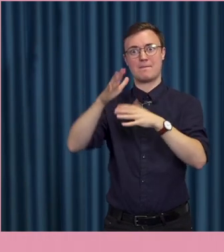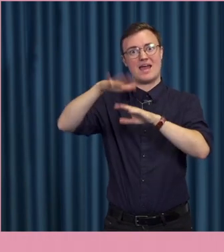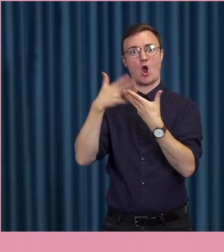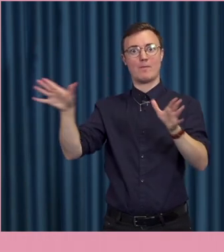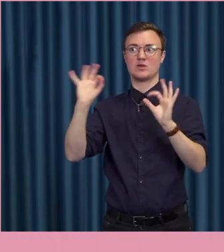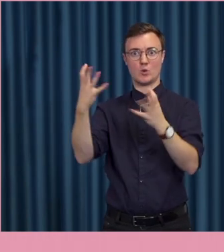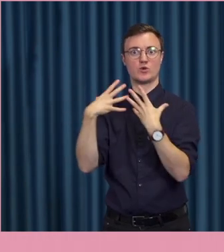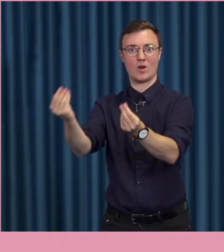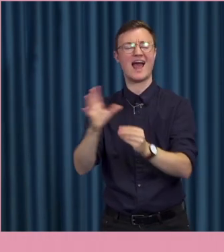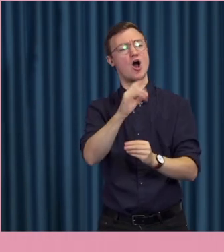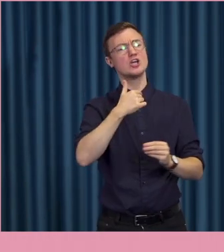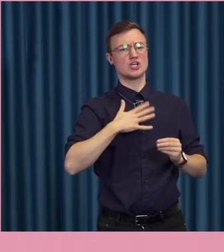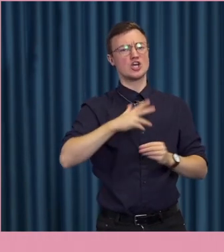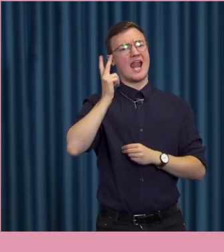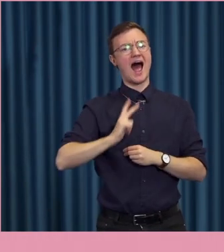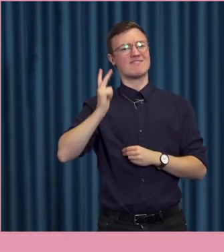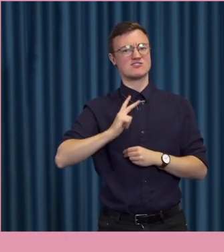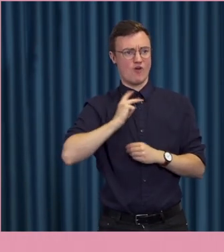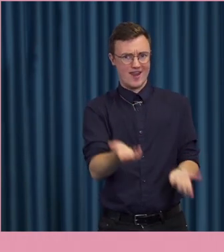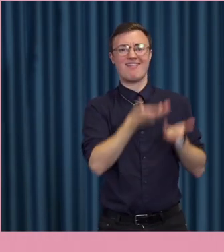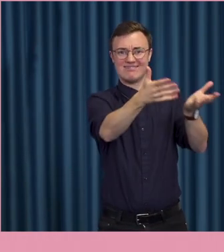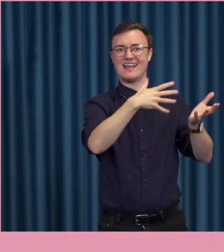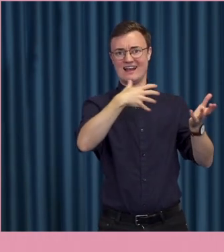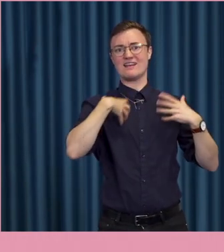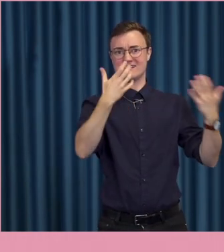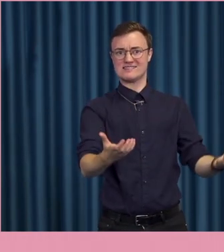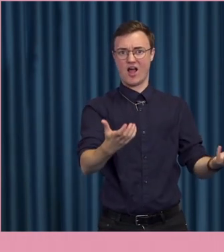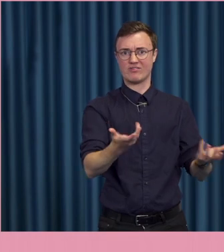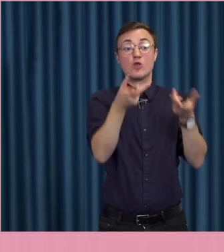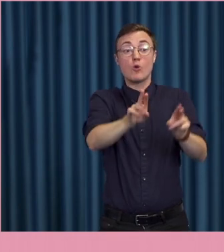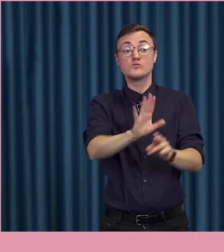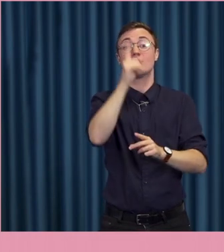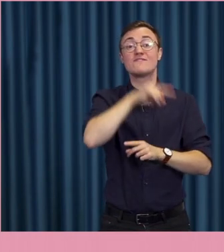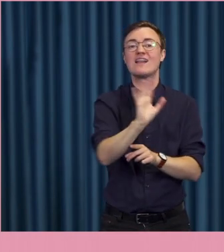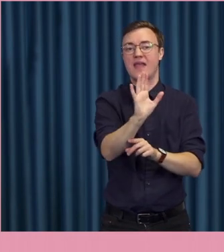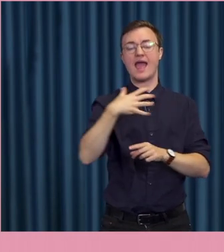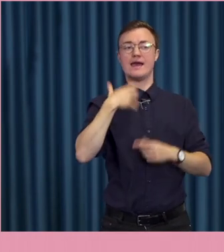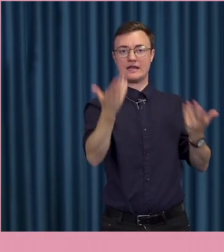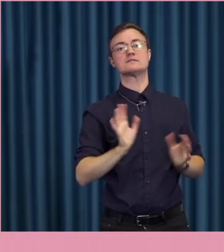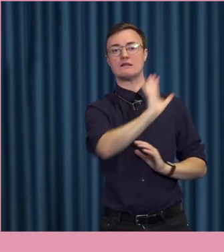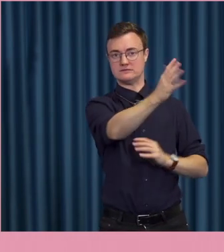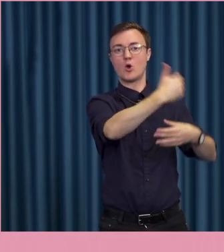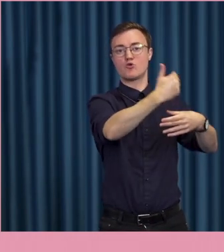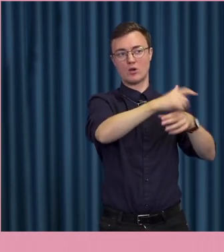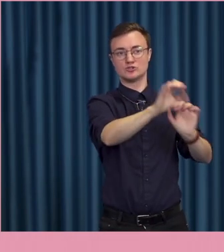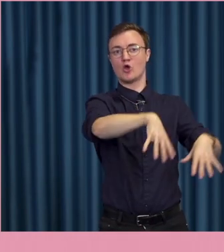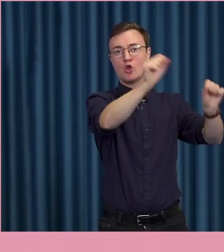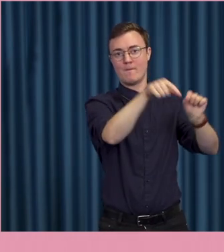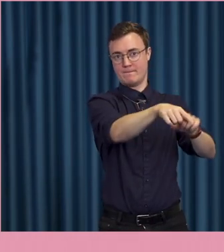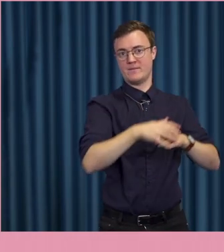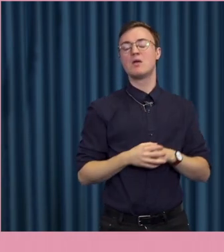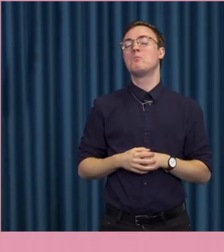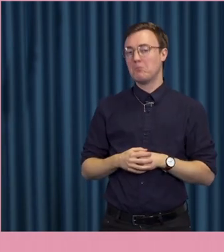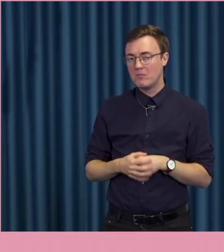tycker nog att ansvaret ligger tyngre hos riksdagen än hos domstolarna. Så det är inte i första hand en domstolsfråga. Just det.